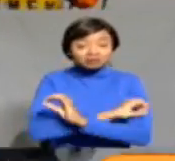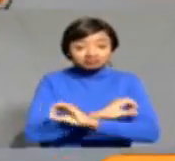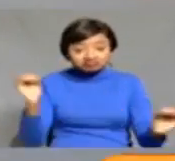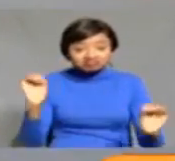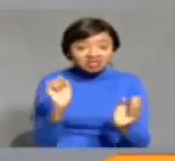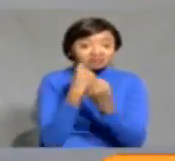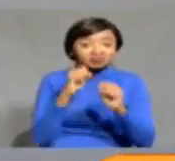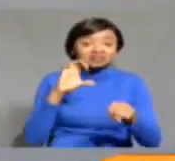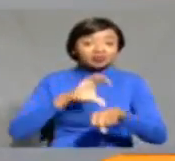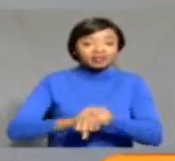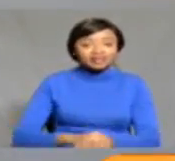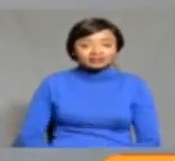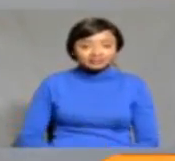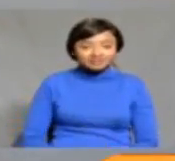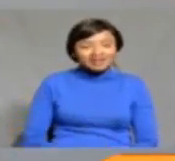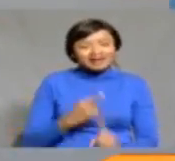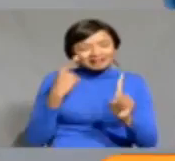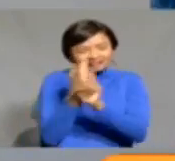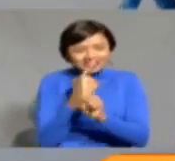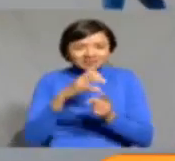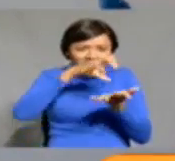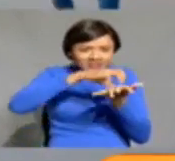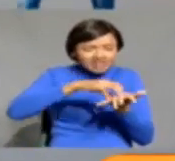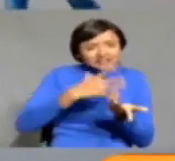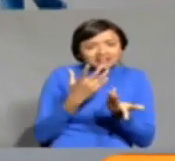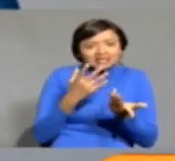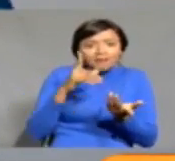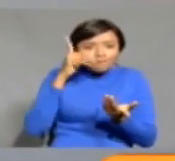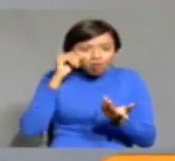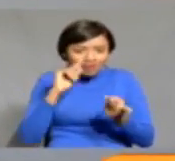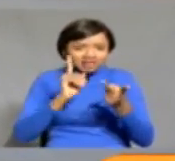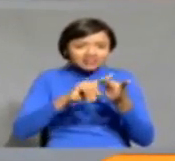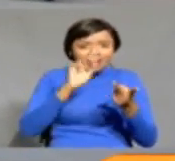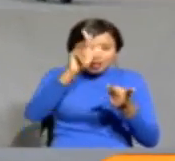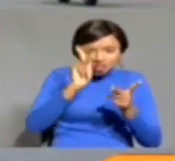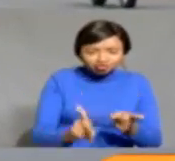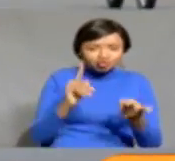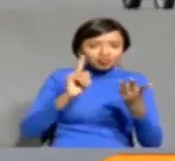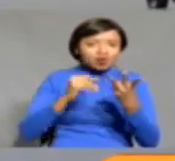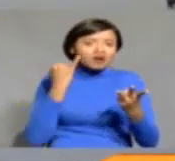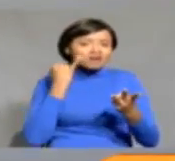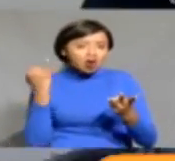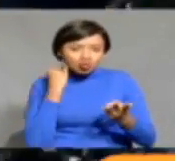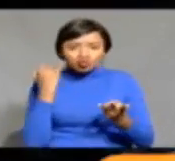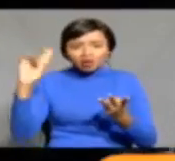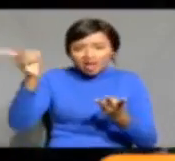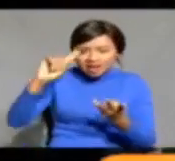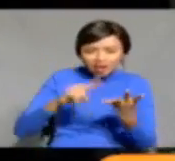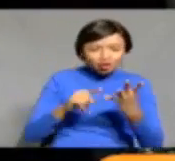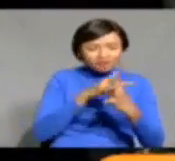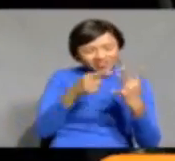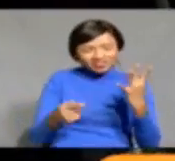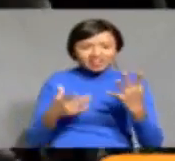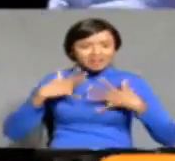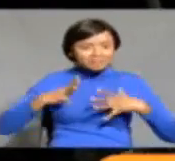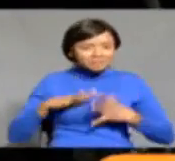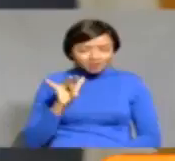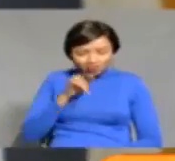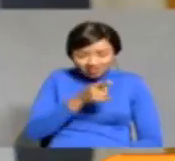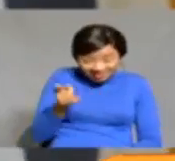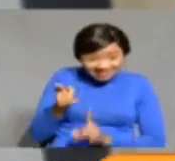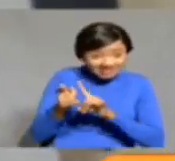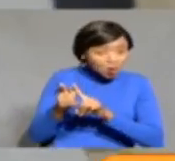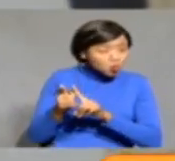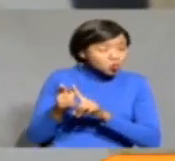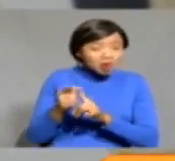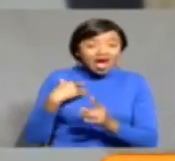Visa vingi vimeripotio mainewe ya wasingishu, Mombasa, Nairobi, Kisumu, Nakuru na kumara nyingi matapeli hao wanastakabathi zenye